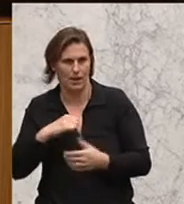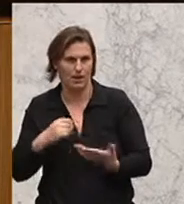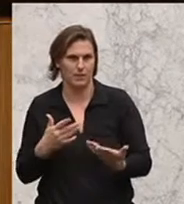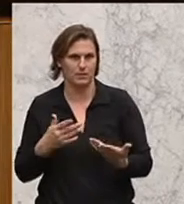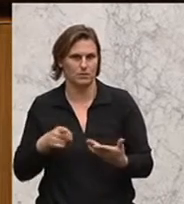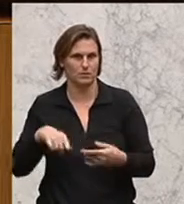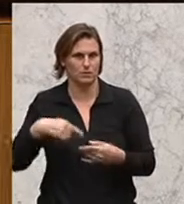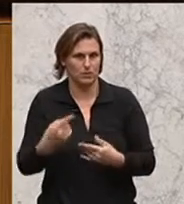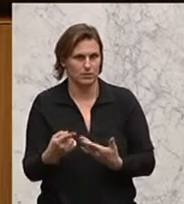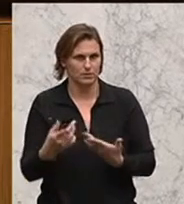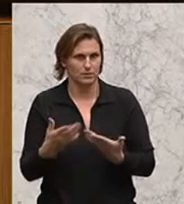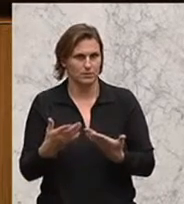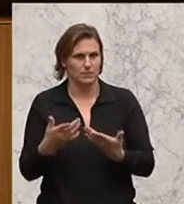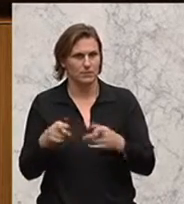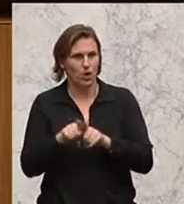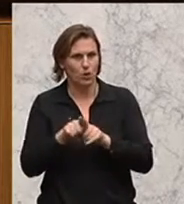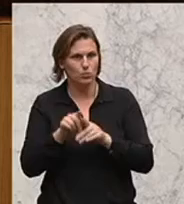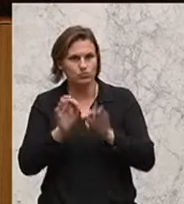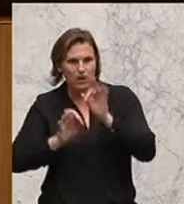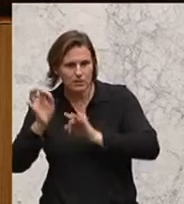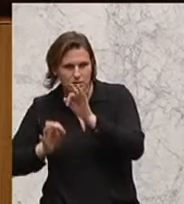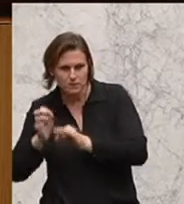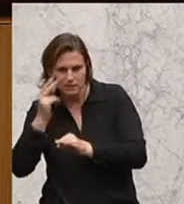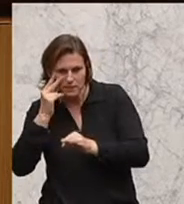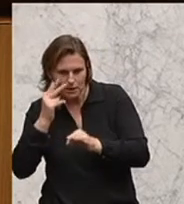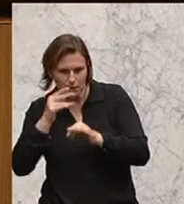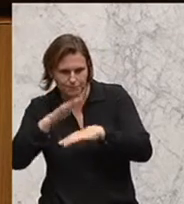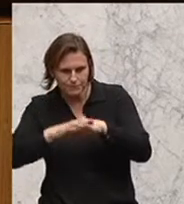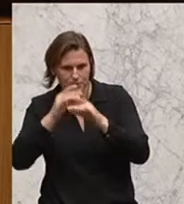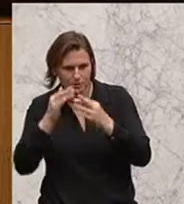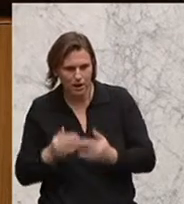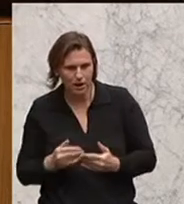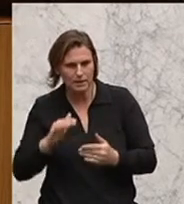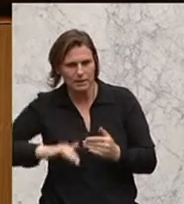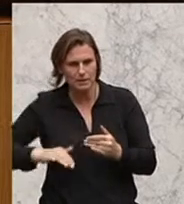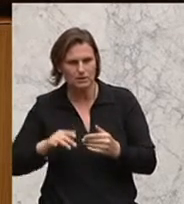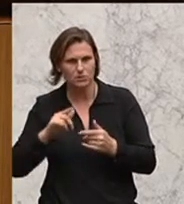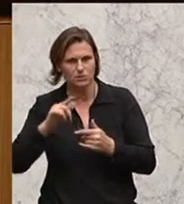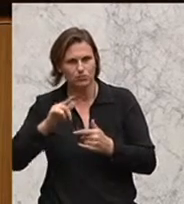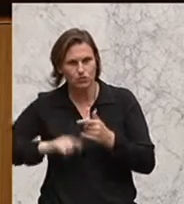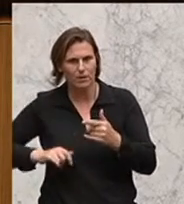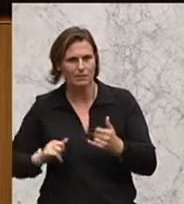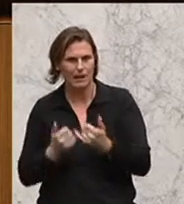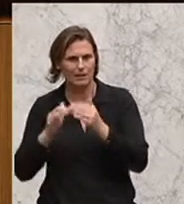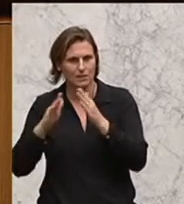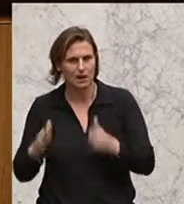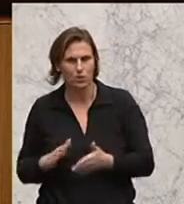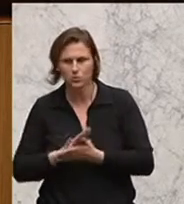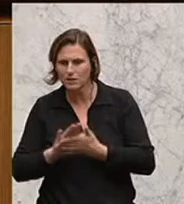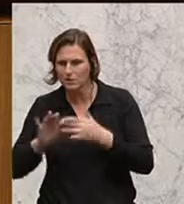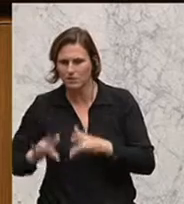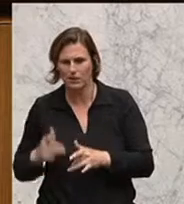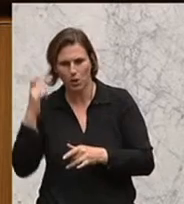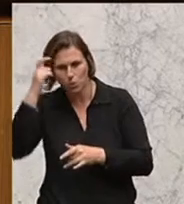Dann passiert genau das, was wir auch in Statistiken dann letztlich sehen, dass die Kinder, die ein schlechtes Elternhaus haben, wo sich niemand kümmern,